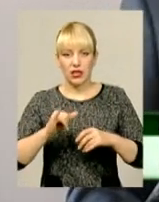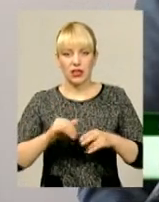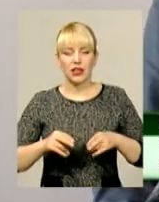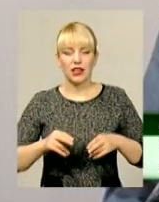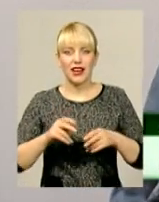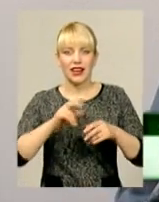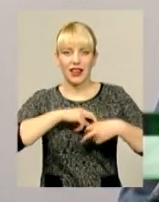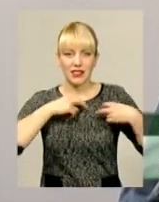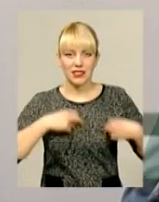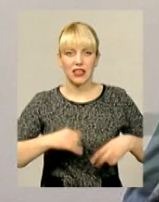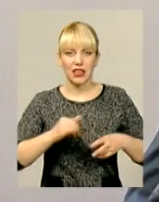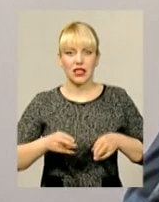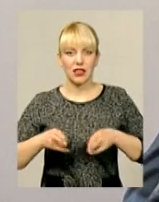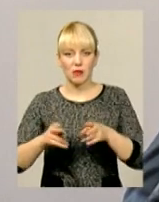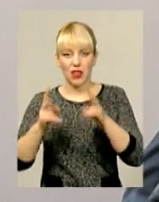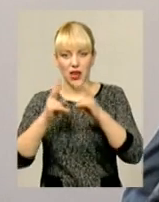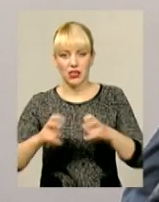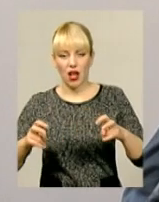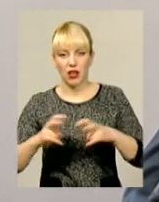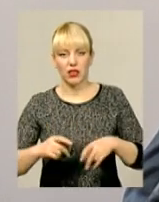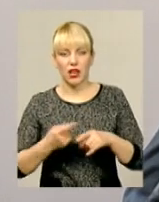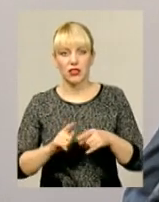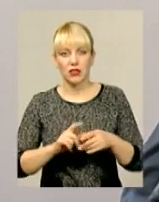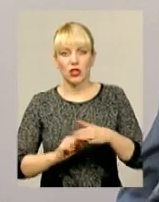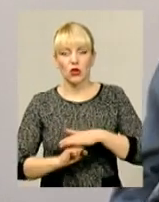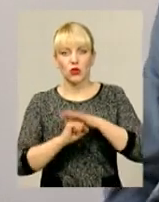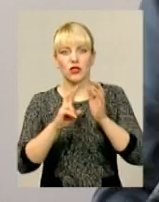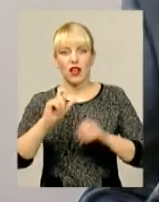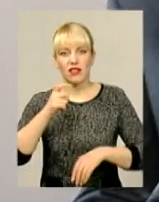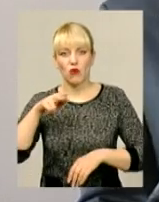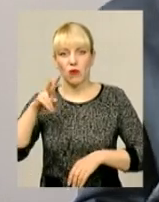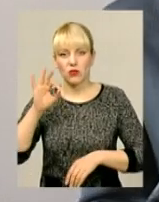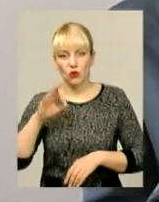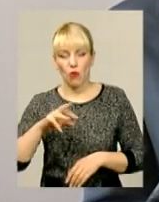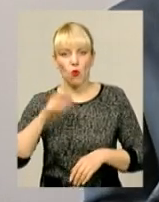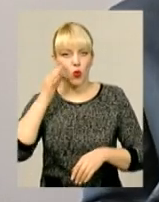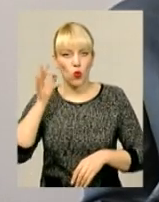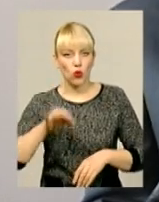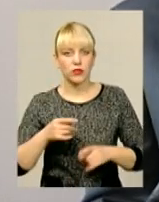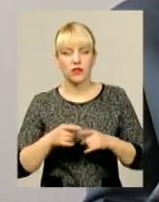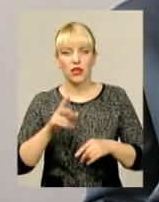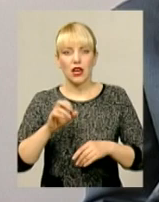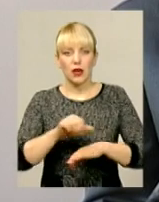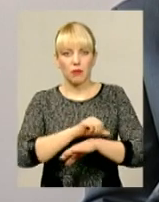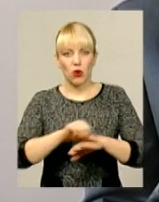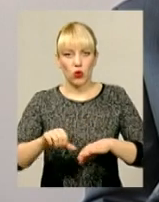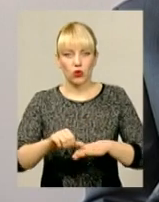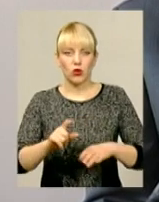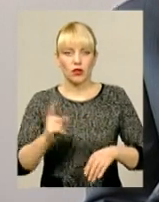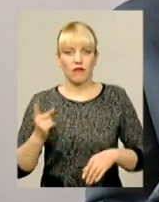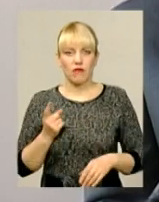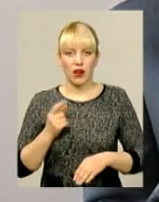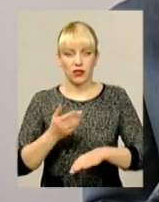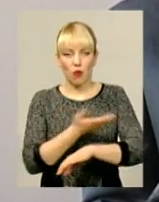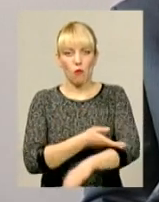створили ефективні системи, вони ґрунтуються на європейському досвіді, передусім прикордонної варти Польщі, спільної